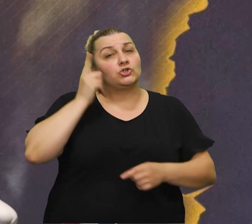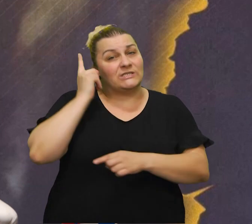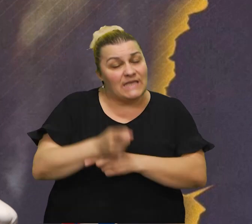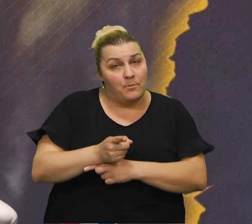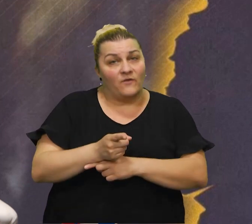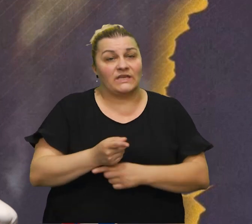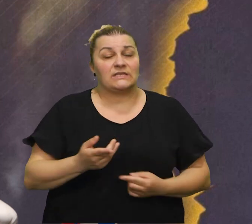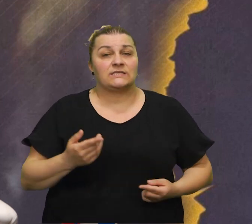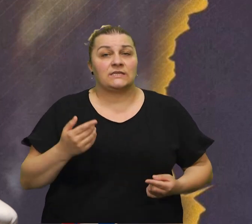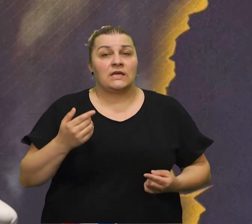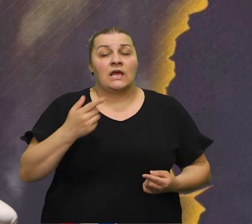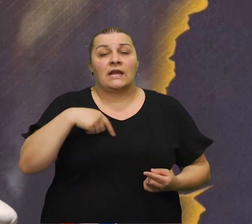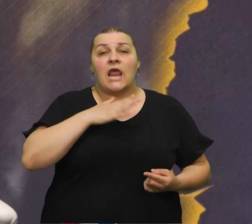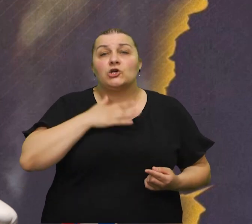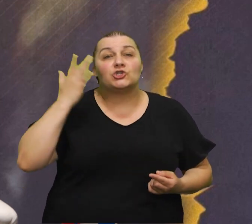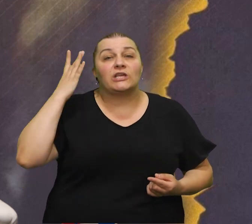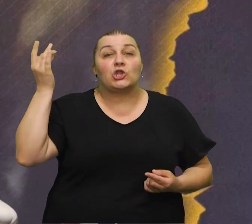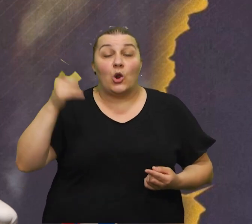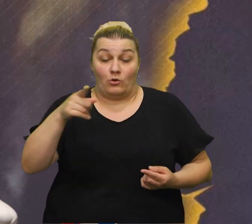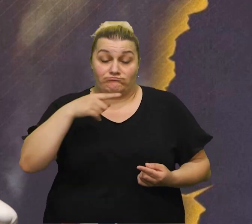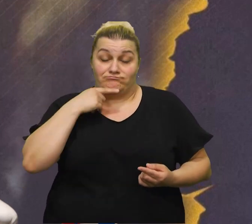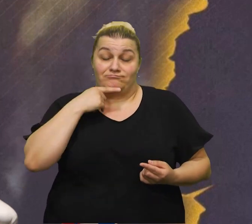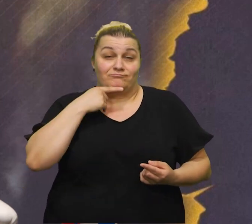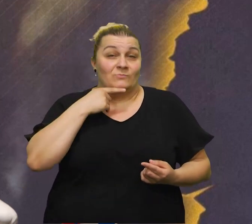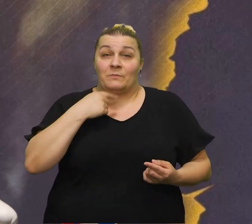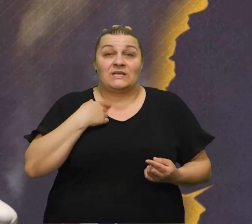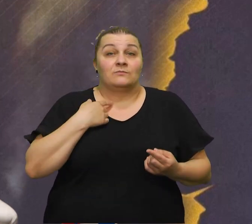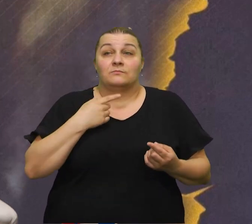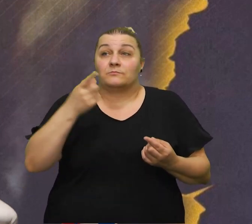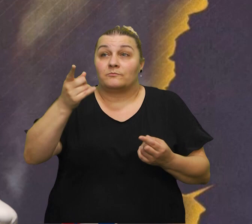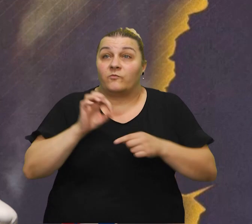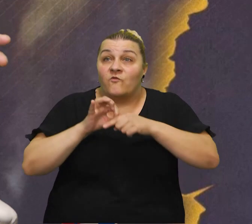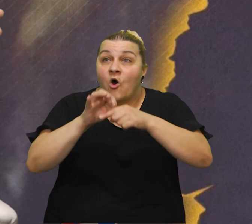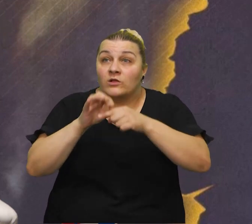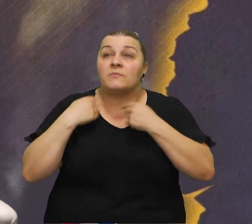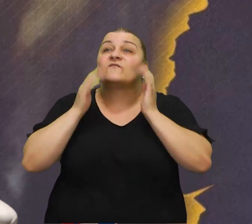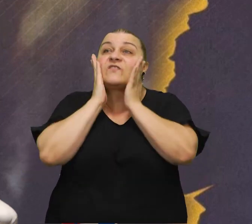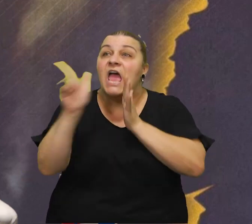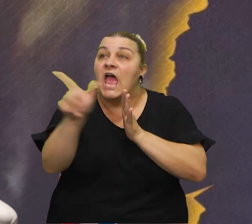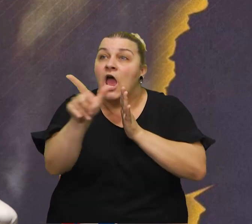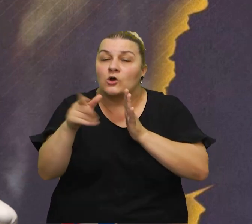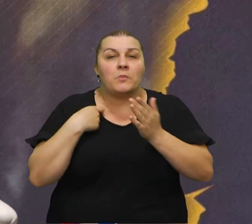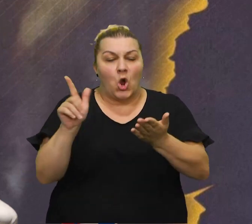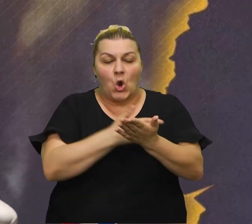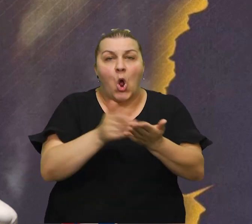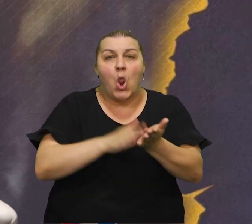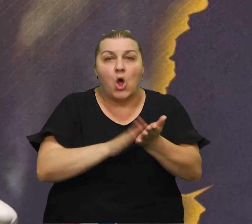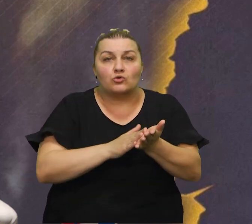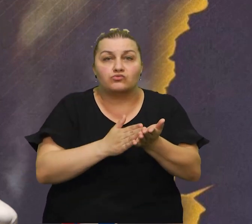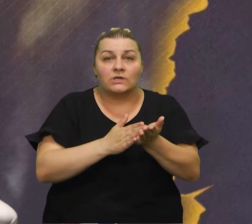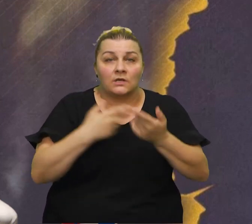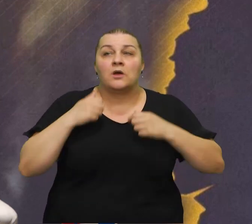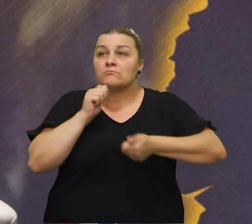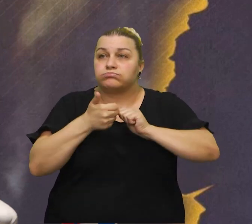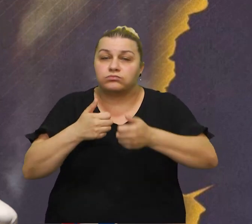zapovjednici naši idoli naši ljudi za kojima višli goloruki jer smo vjerovali u njih a došli su u Hag